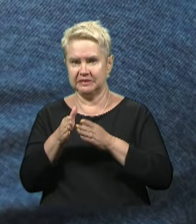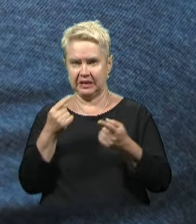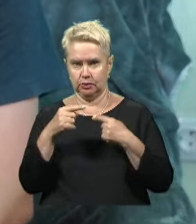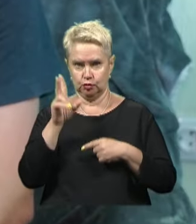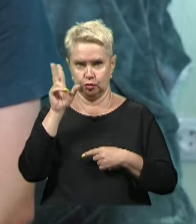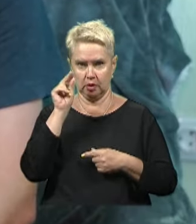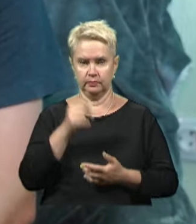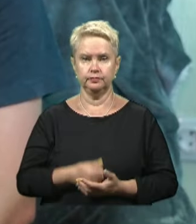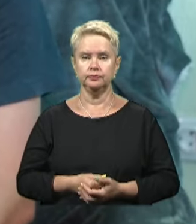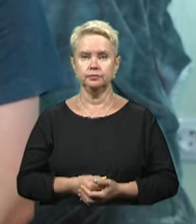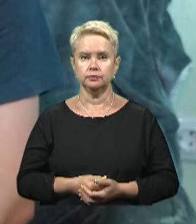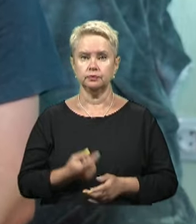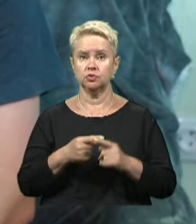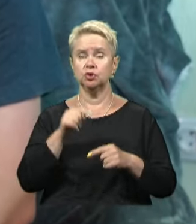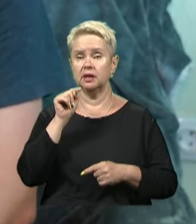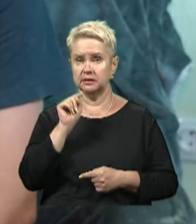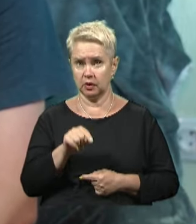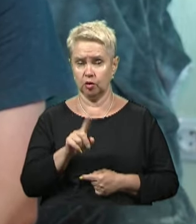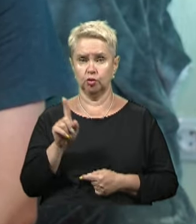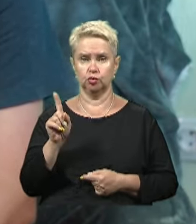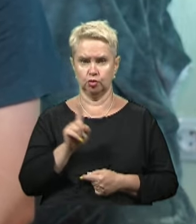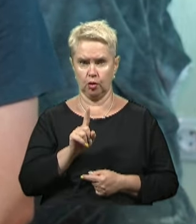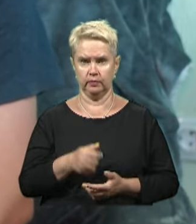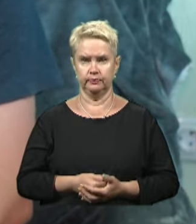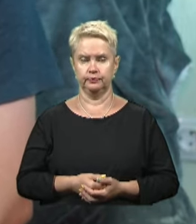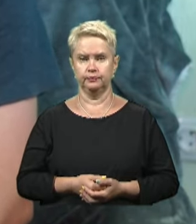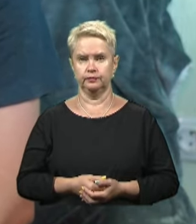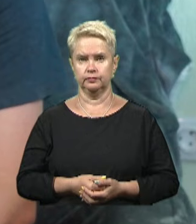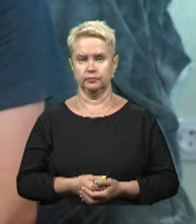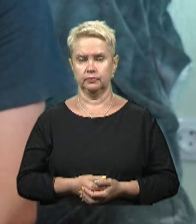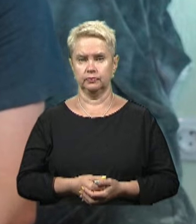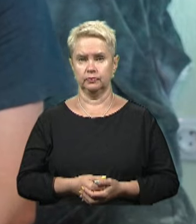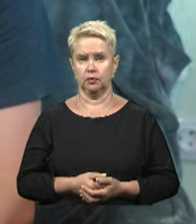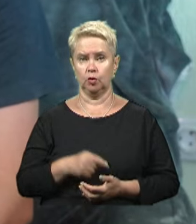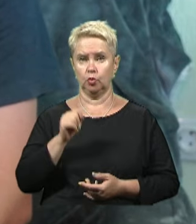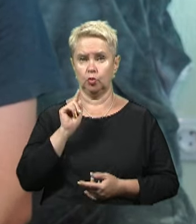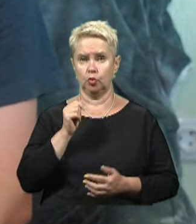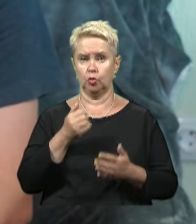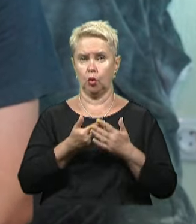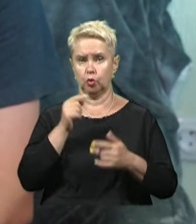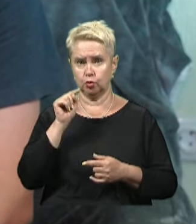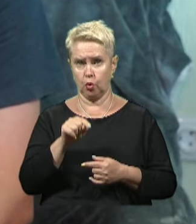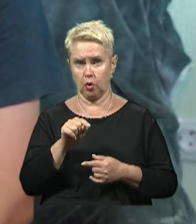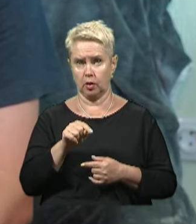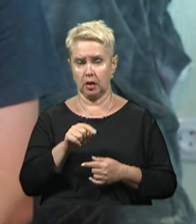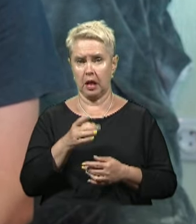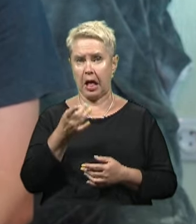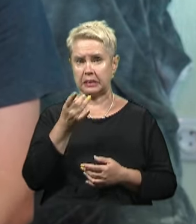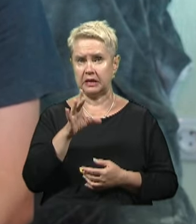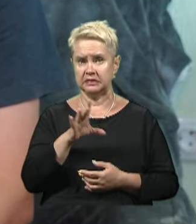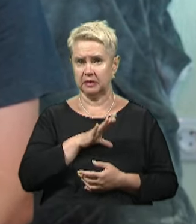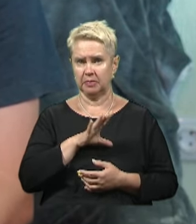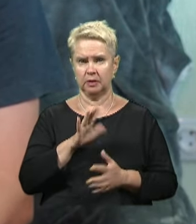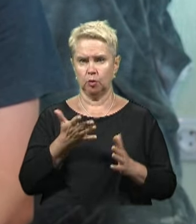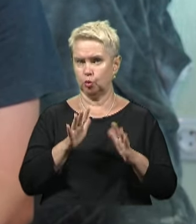іншу дату. Через те, що до того у нас аналізи були